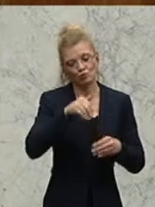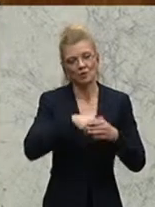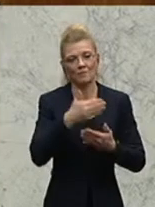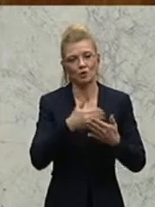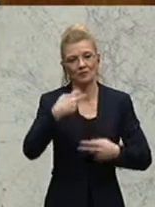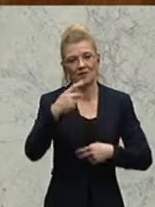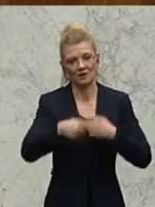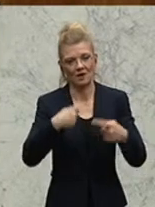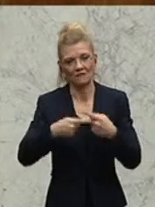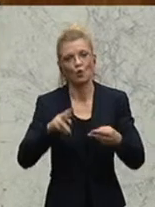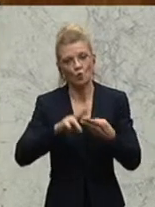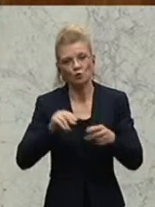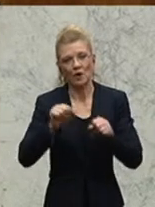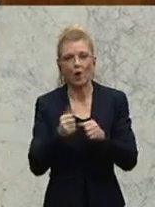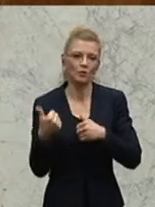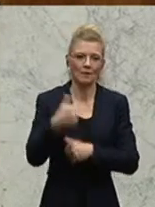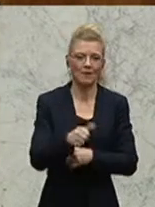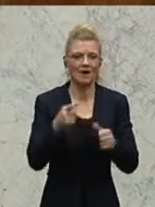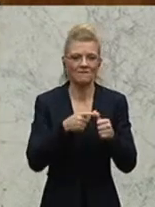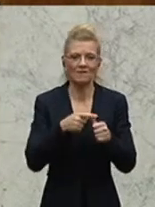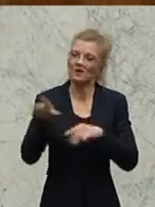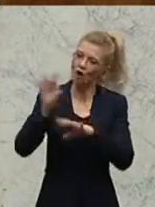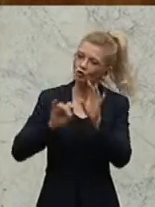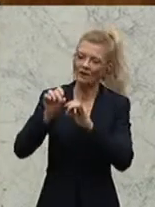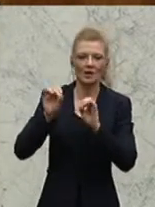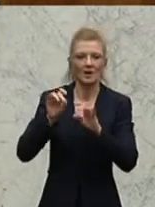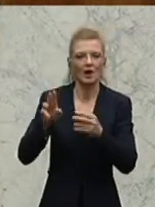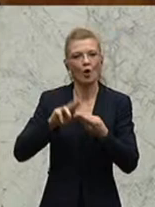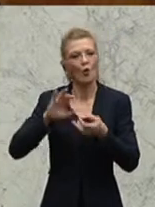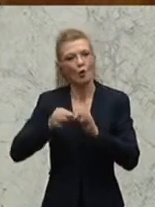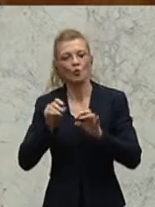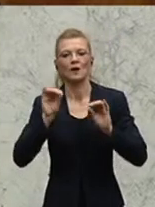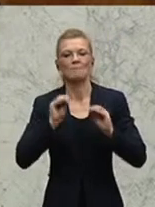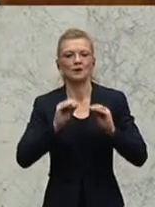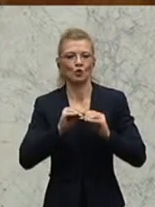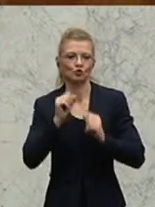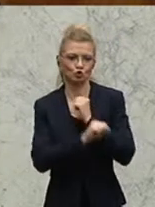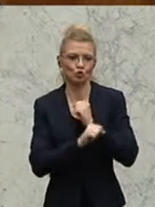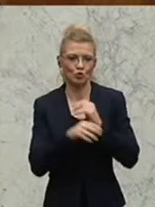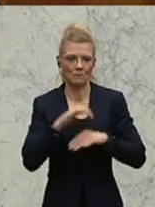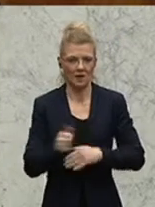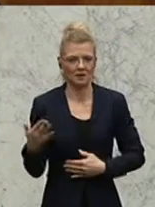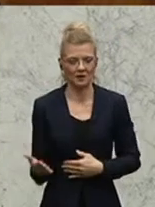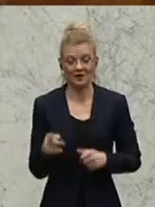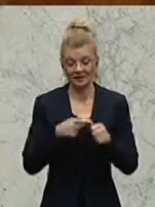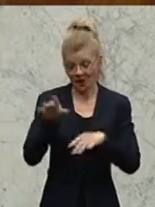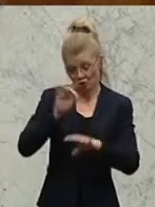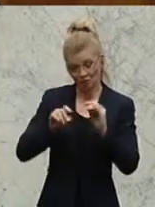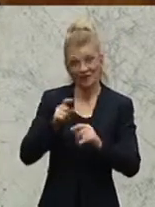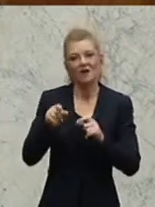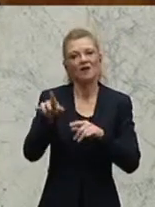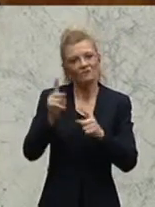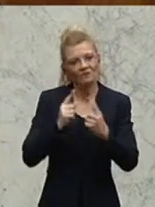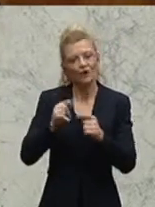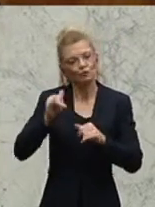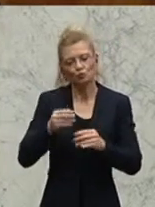und auch als Auswahlkriterien bei Eintritt in pädagogische Studien heranzuziehen. Dem Auswahlverfahren müssen wissenschaftliche Kriterien